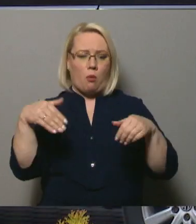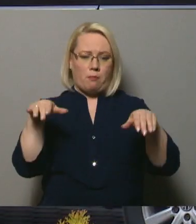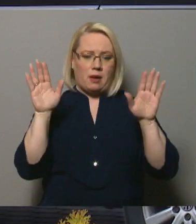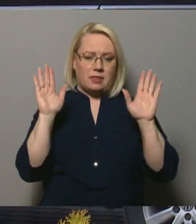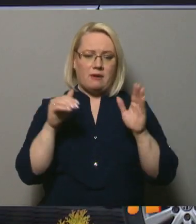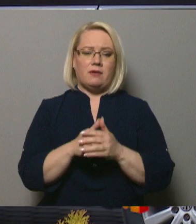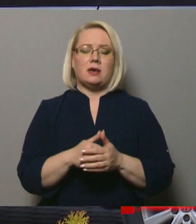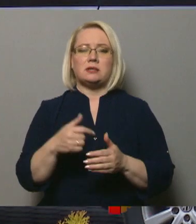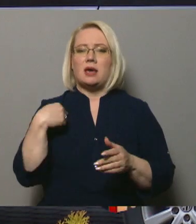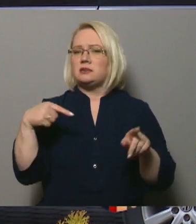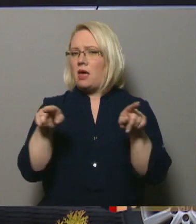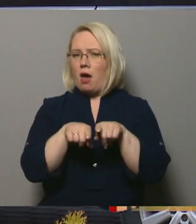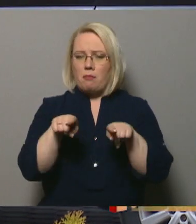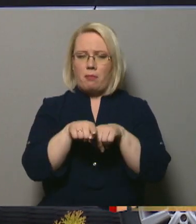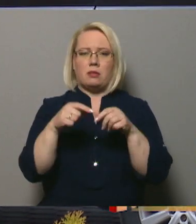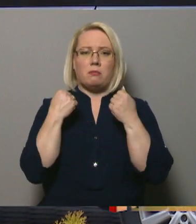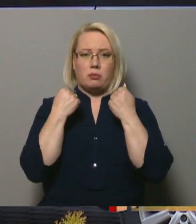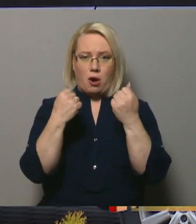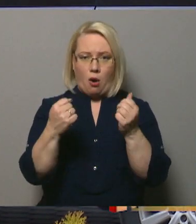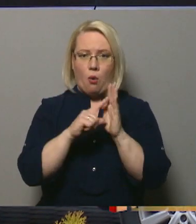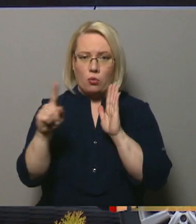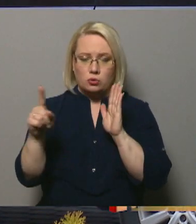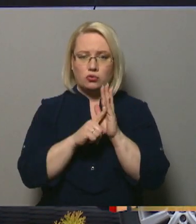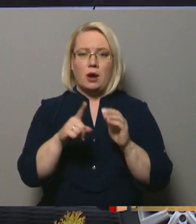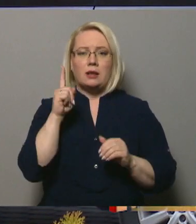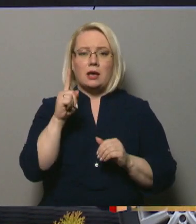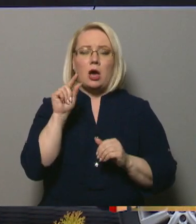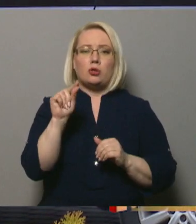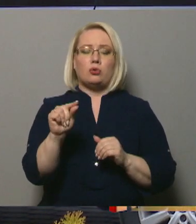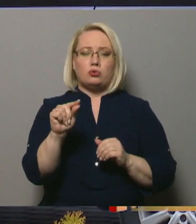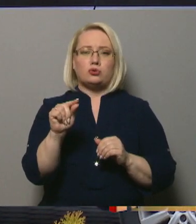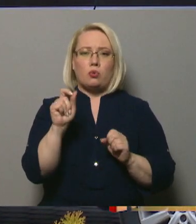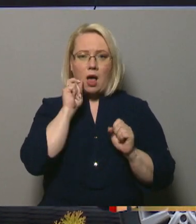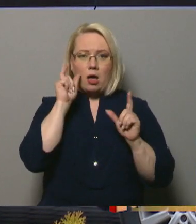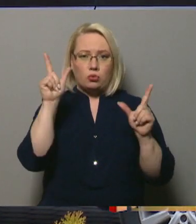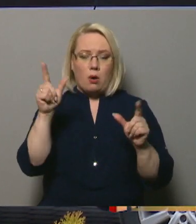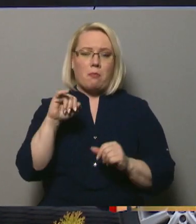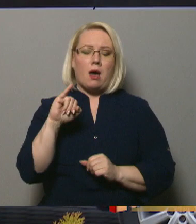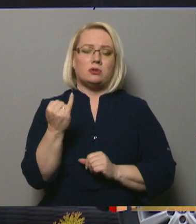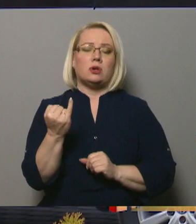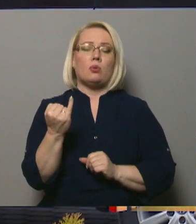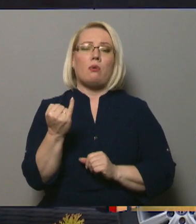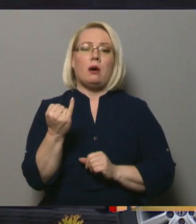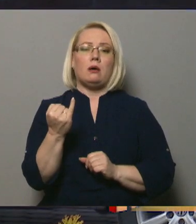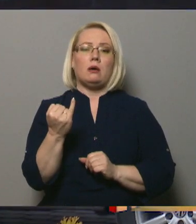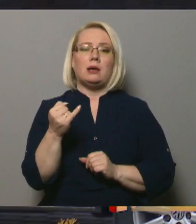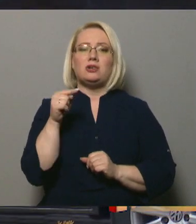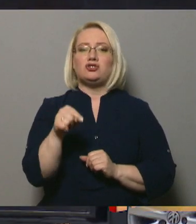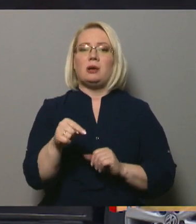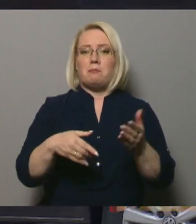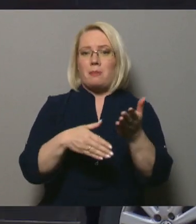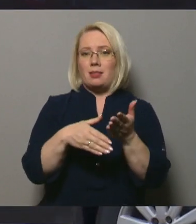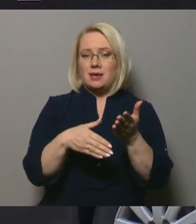Viennozīmīgi braukšu. Ir tikai nedaudz jāattopās, jo šī